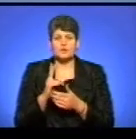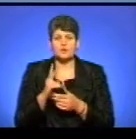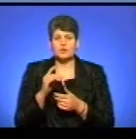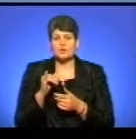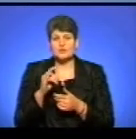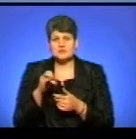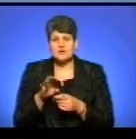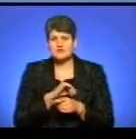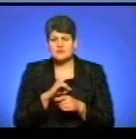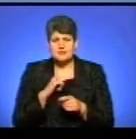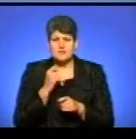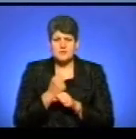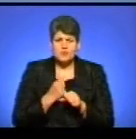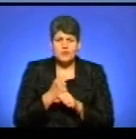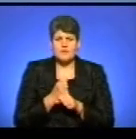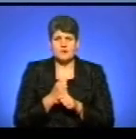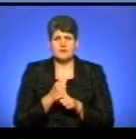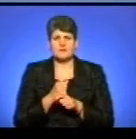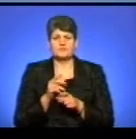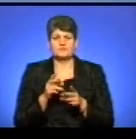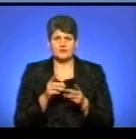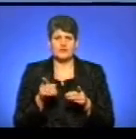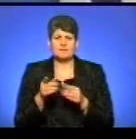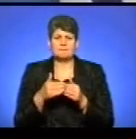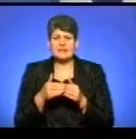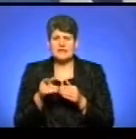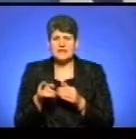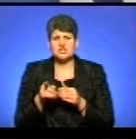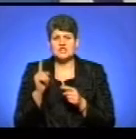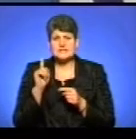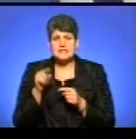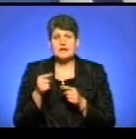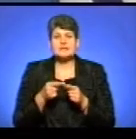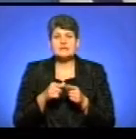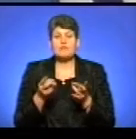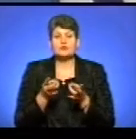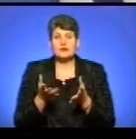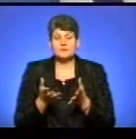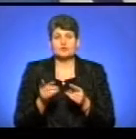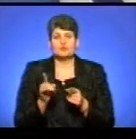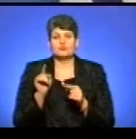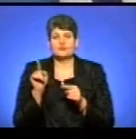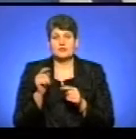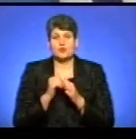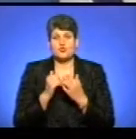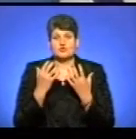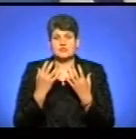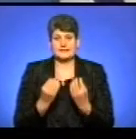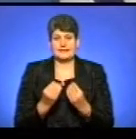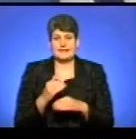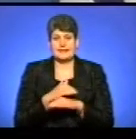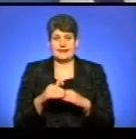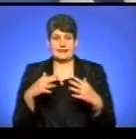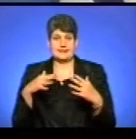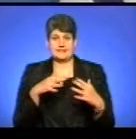щось там доробляють, зварять буржуйки, вони там ближче, вони ближче знають ці потреби, тому що вони кожен день на лінії